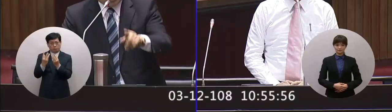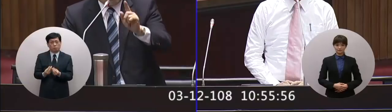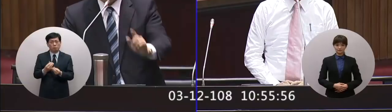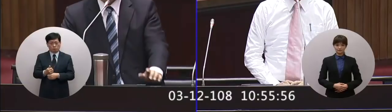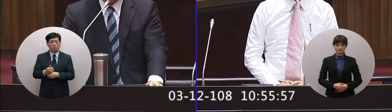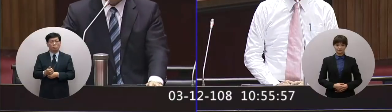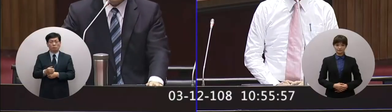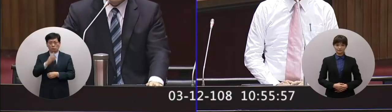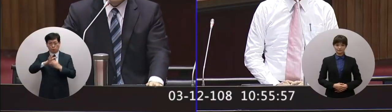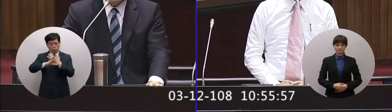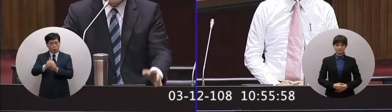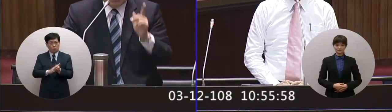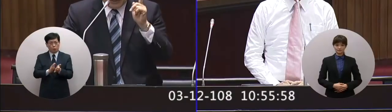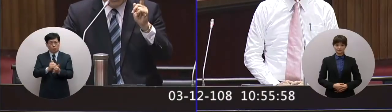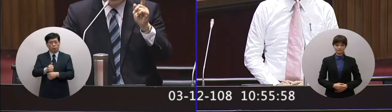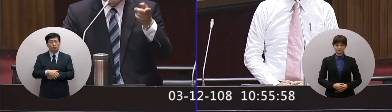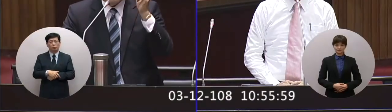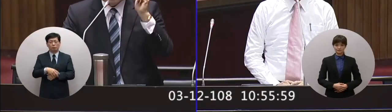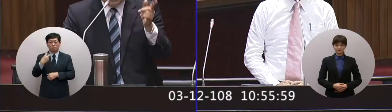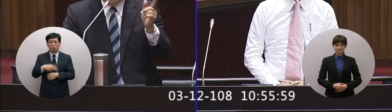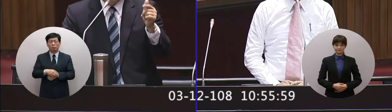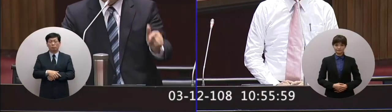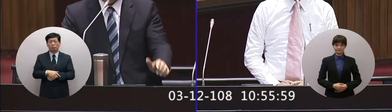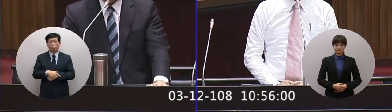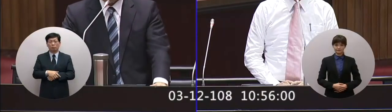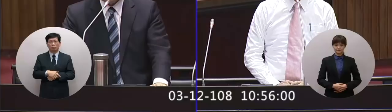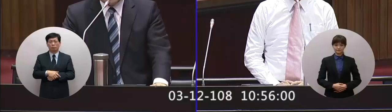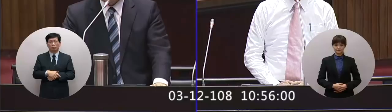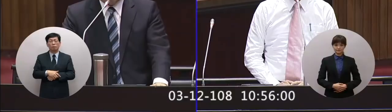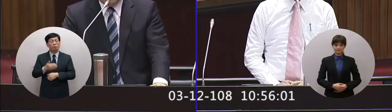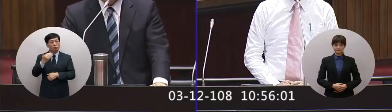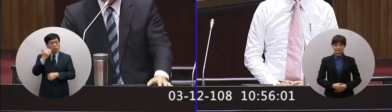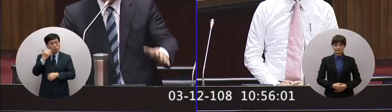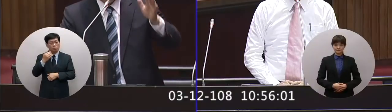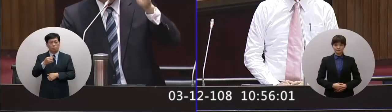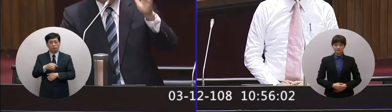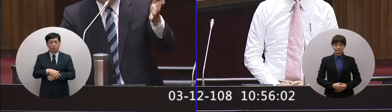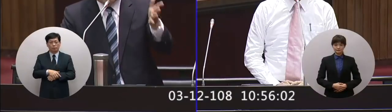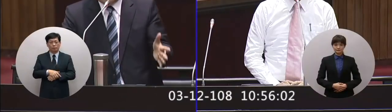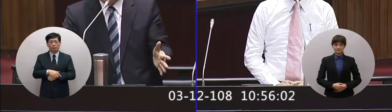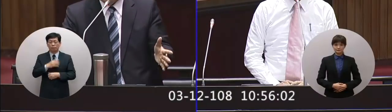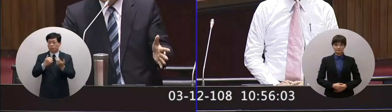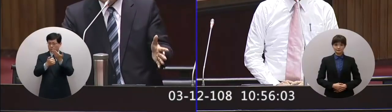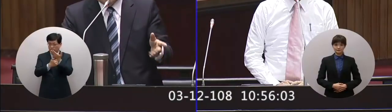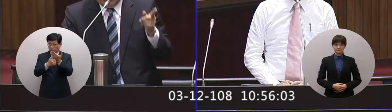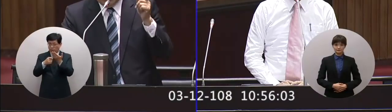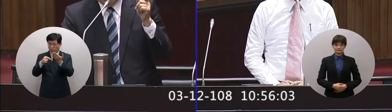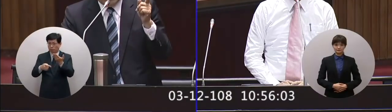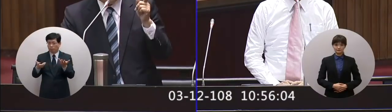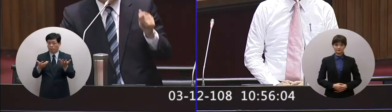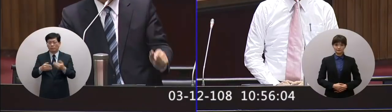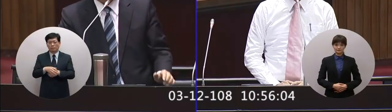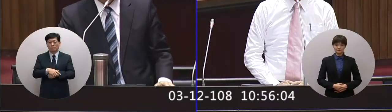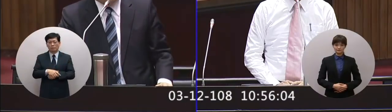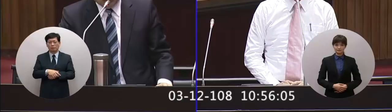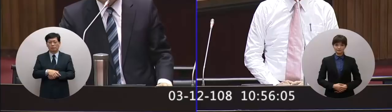受到國際肯定另外對於相關毒品也